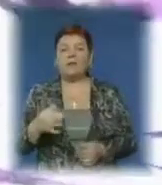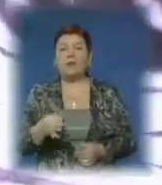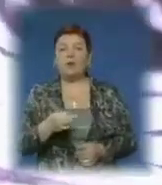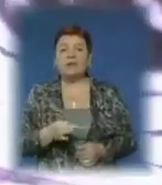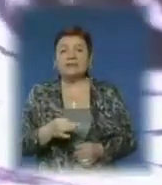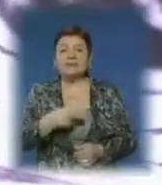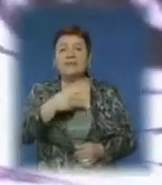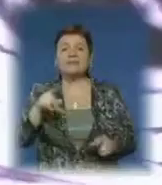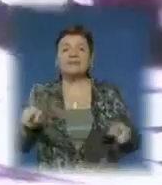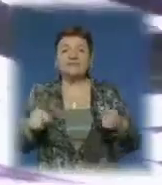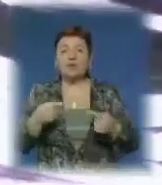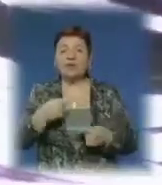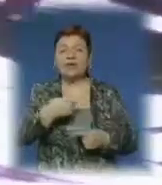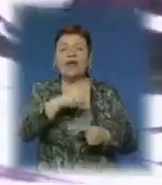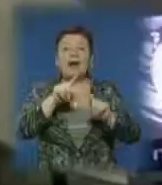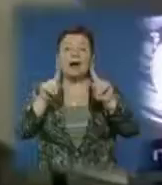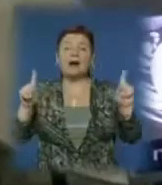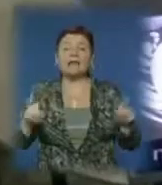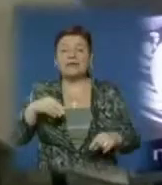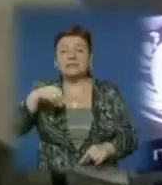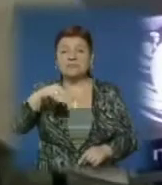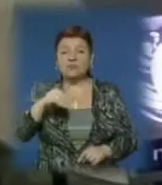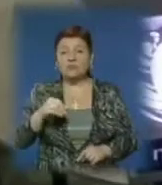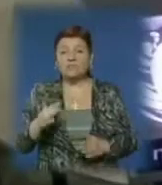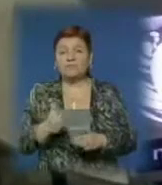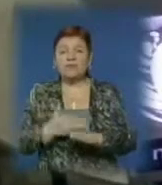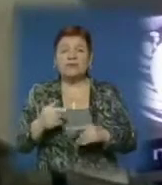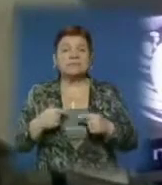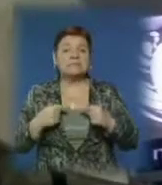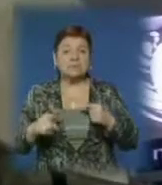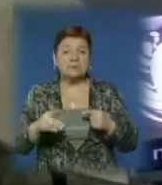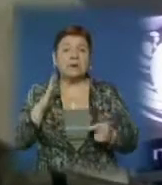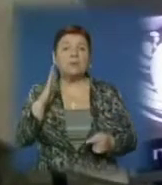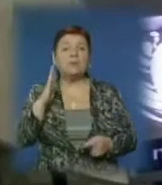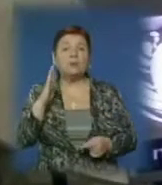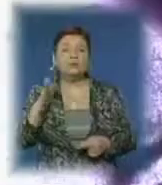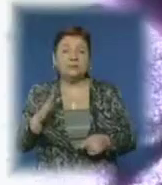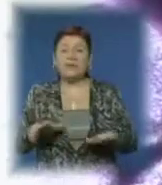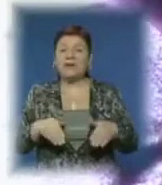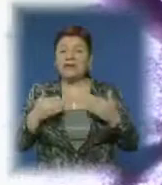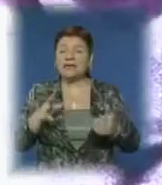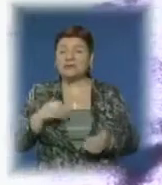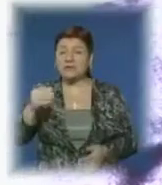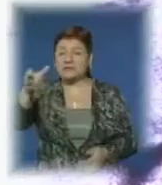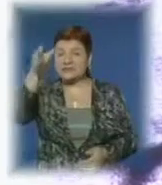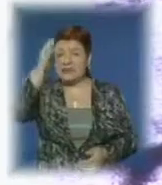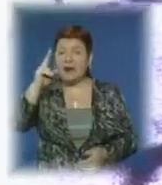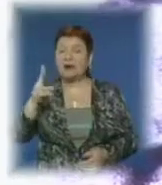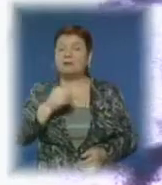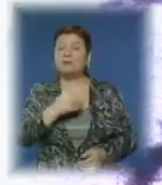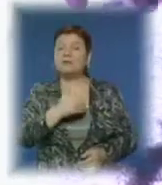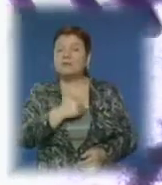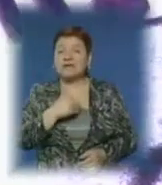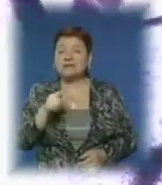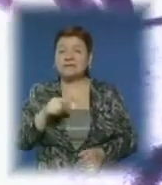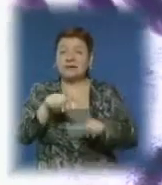створює картини з піску, своїм вмінням вона не проти поділитися із іншими, в майбутньому прагне передати свої знання тим, хто бажає вивчити